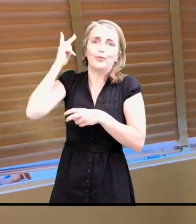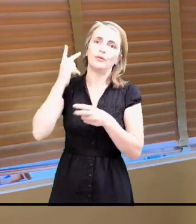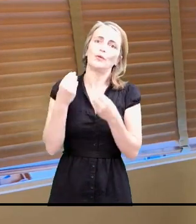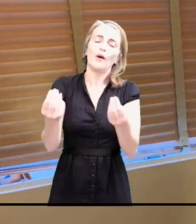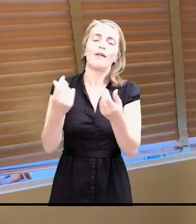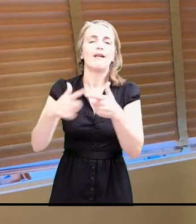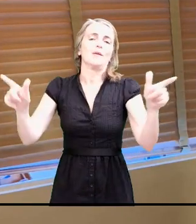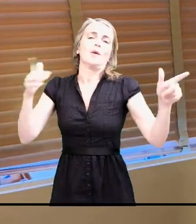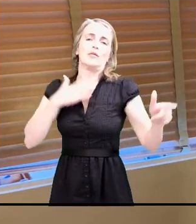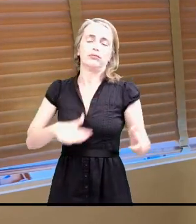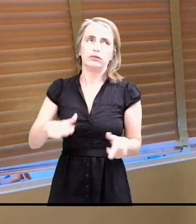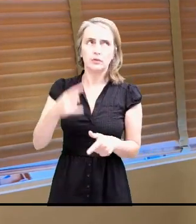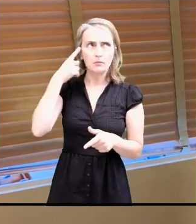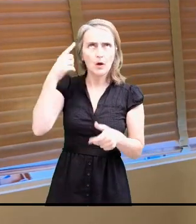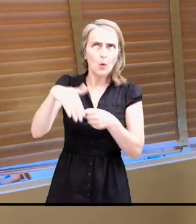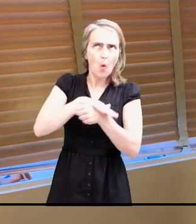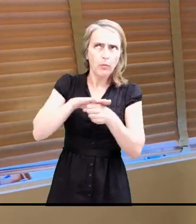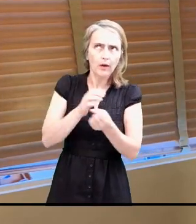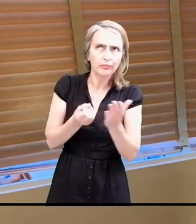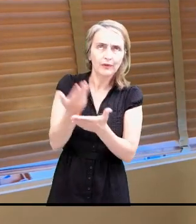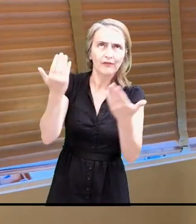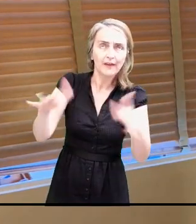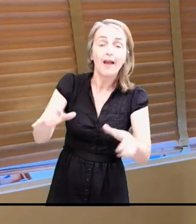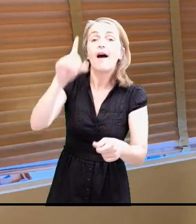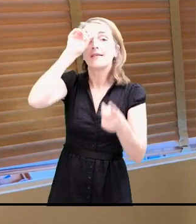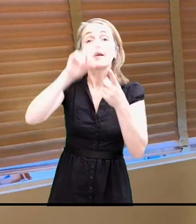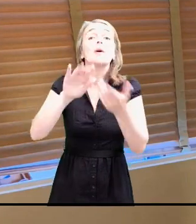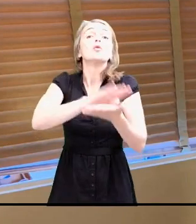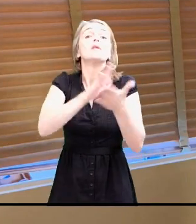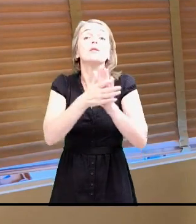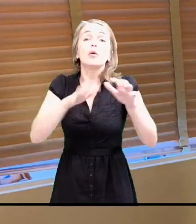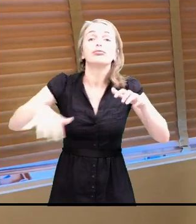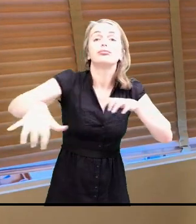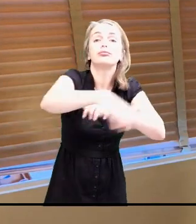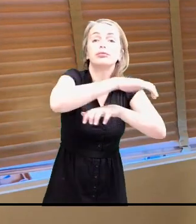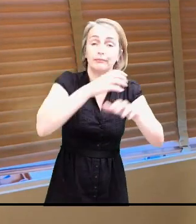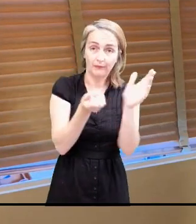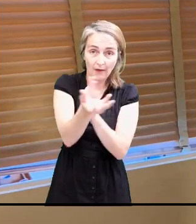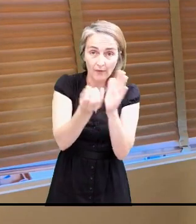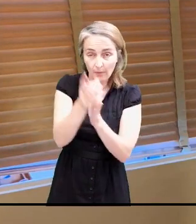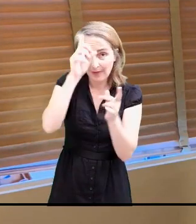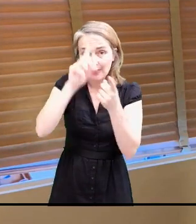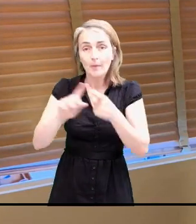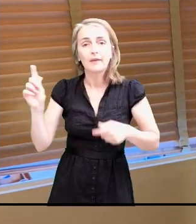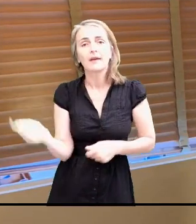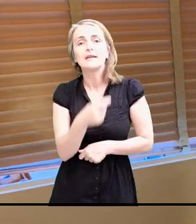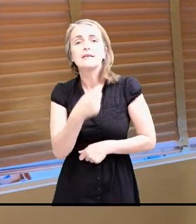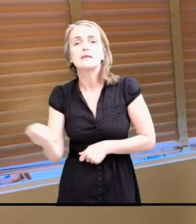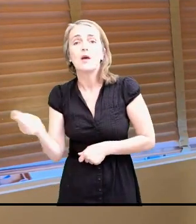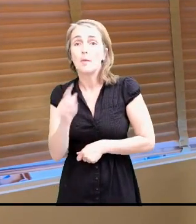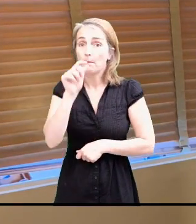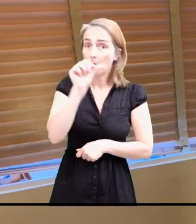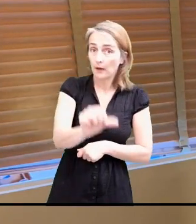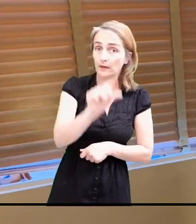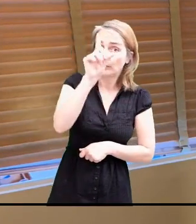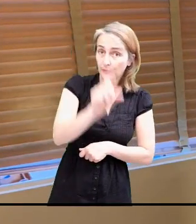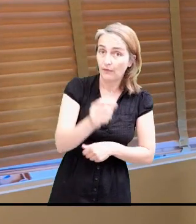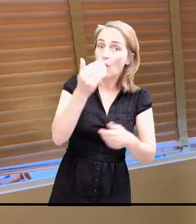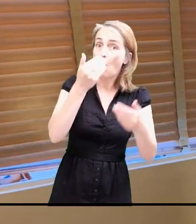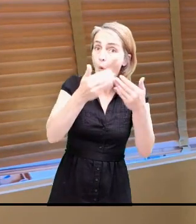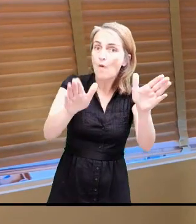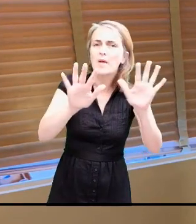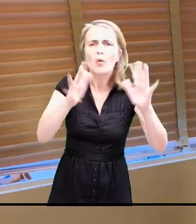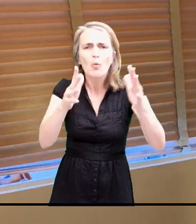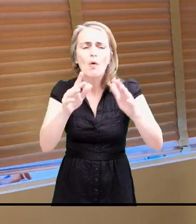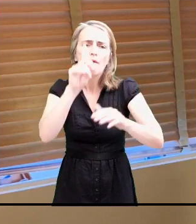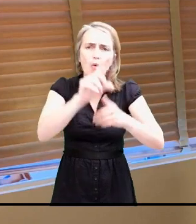oublié. Pour les associations, les ténises vont réouvrir à partir de mardi, à la demande des présidents. Ils vont mettre en place des protocoles avec les